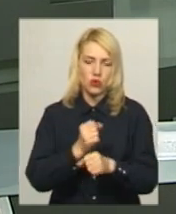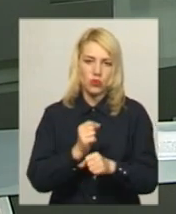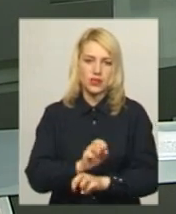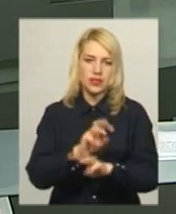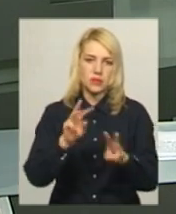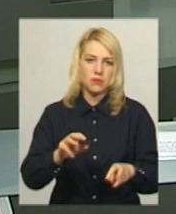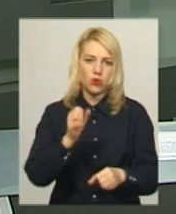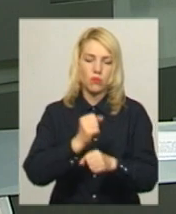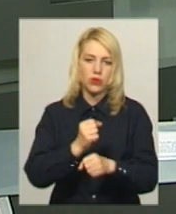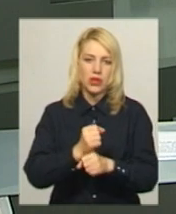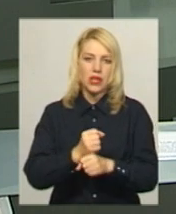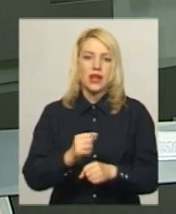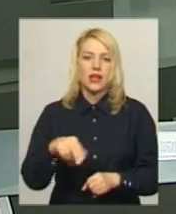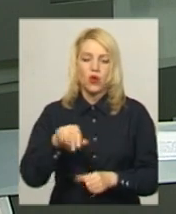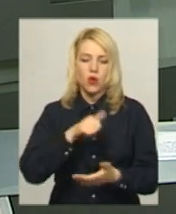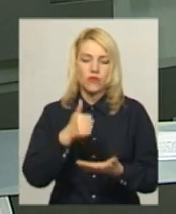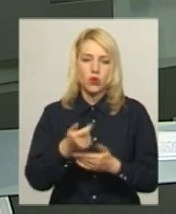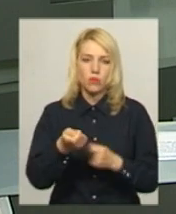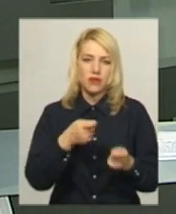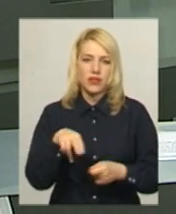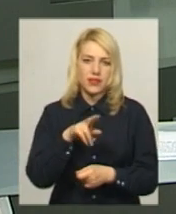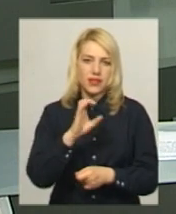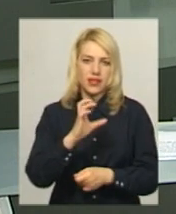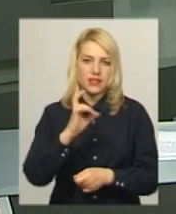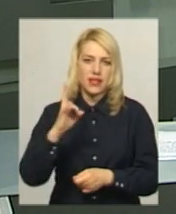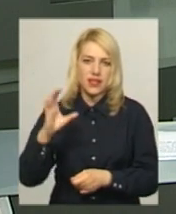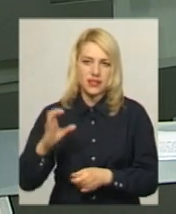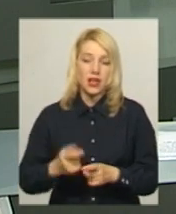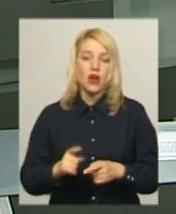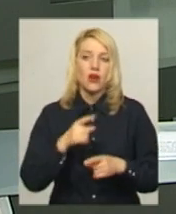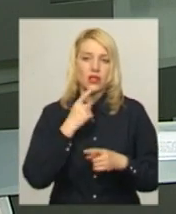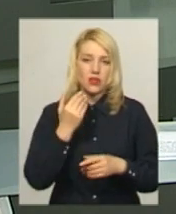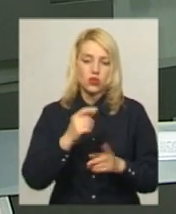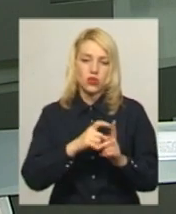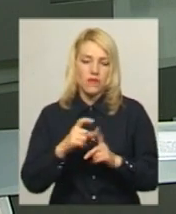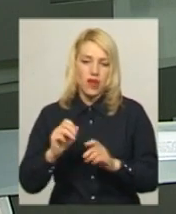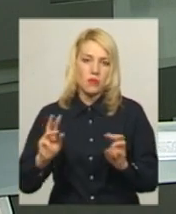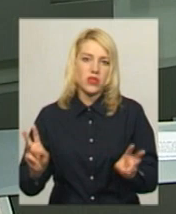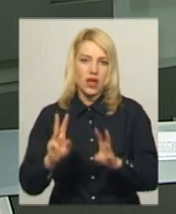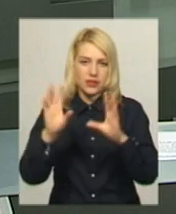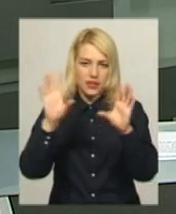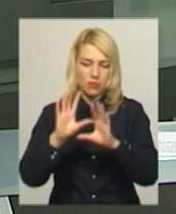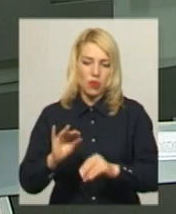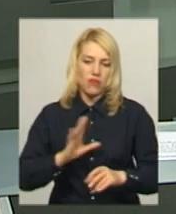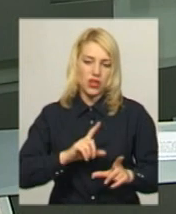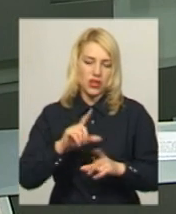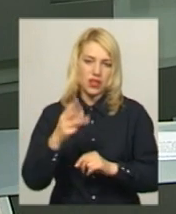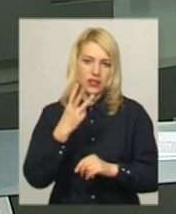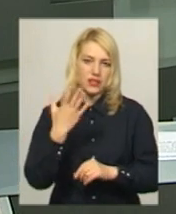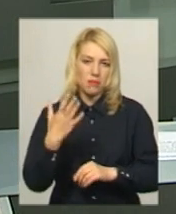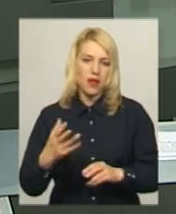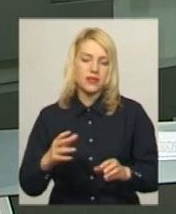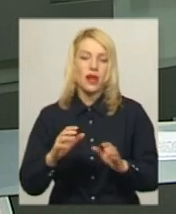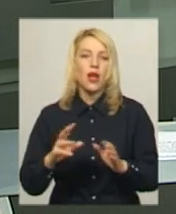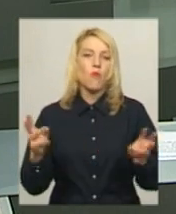діяльності Головного управління ДСНС області Віталій Гречанюк. За його словами, на гасіння пожежі виїхали працівники 5-ї пожежно-рятувальної